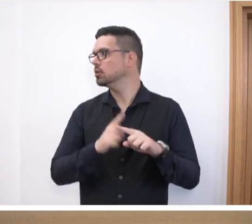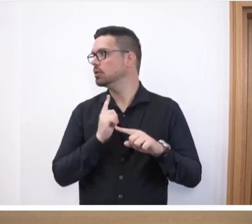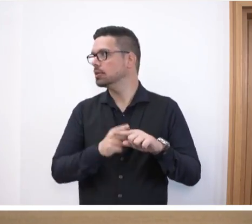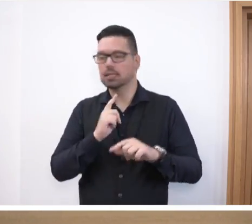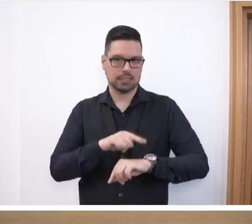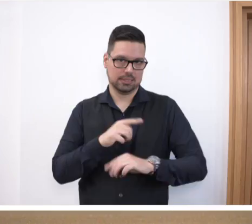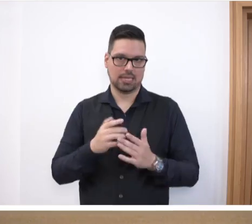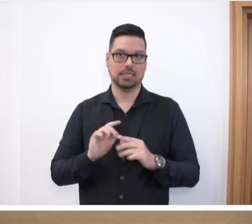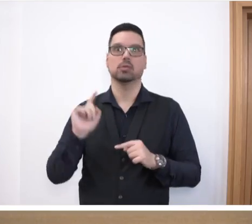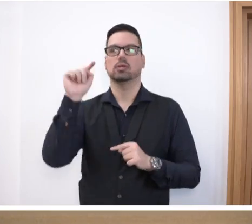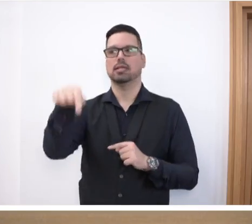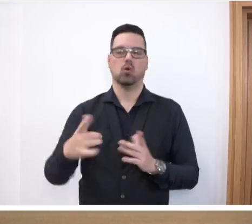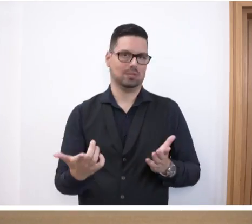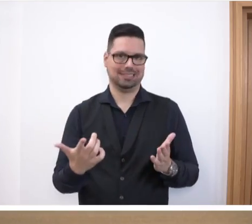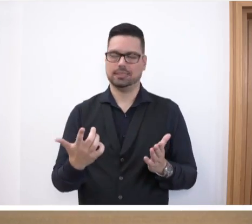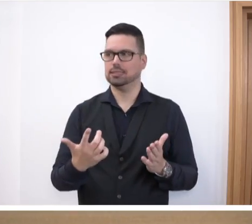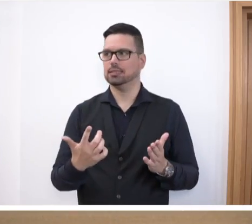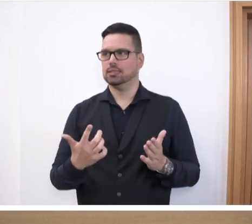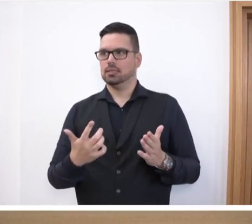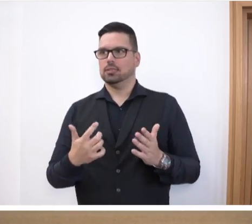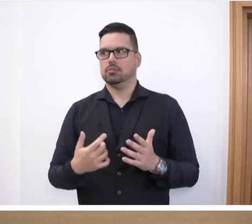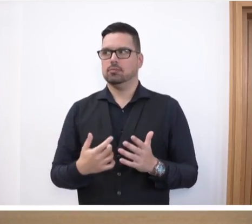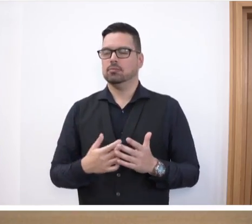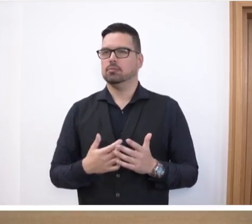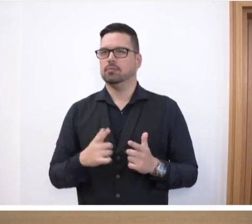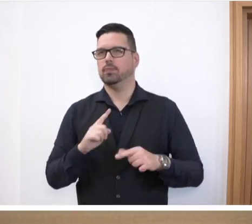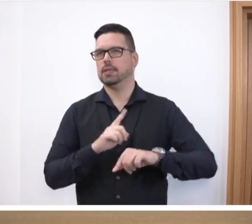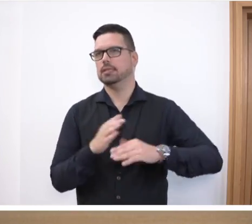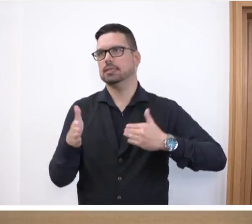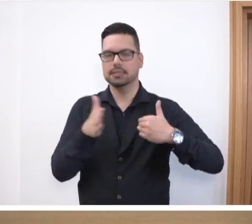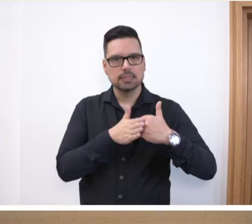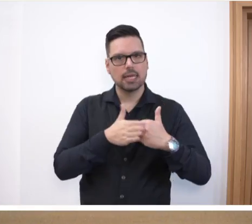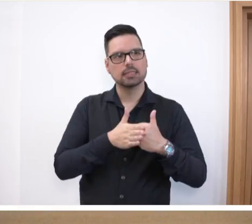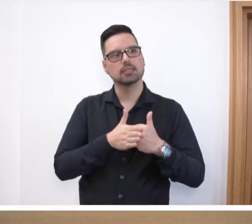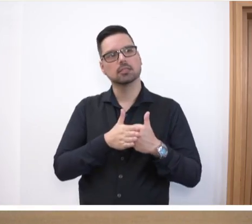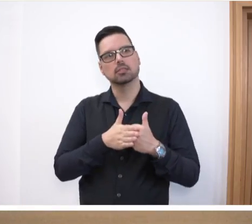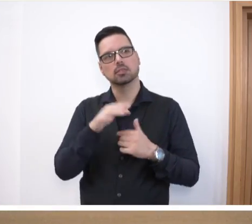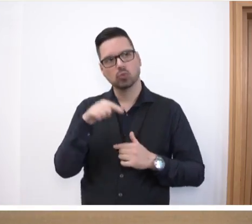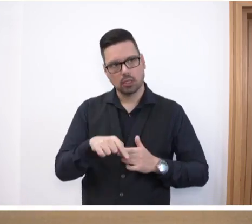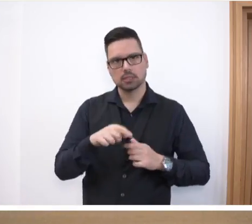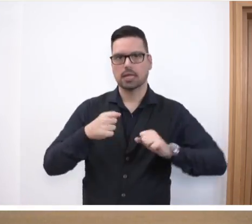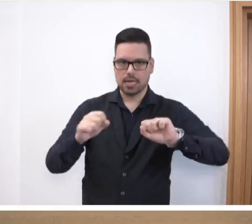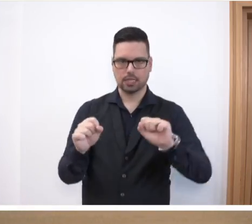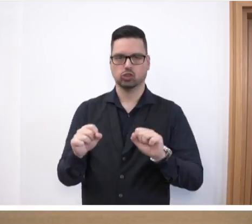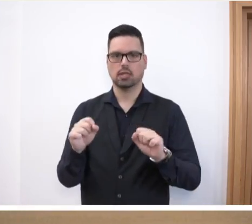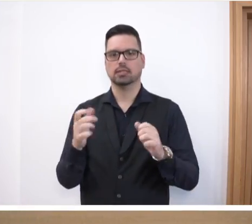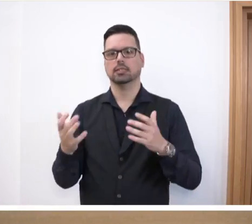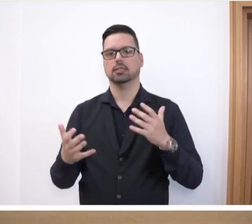Zeit darüber hinaus war, was von Seiten der dort engagierten